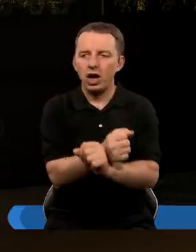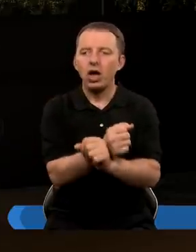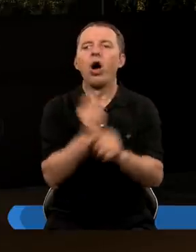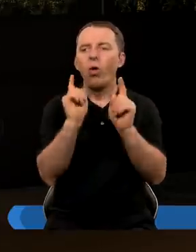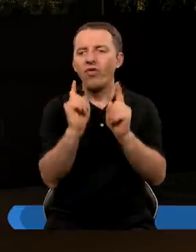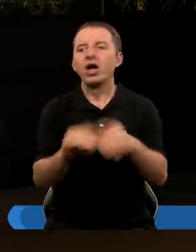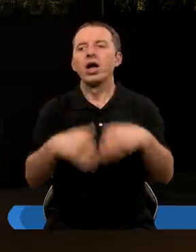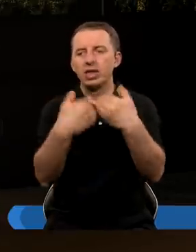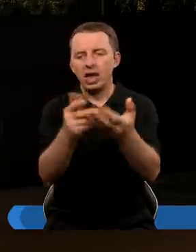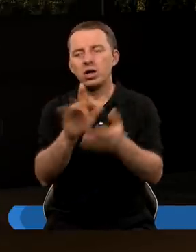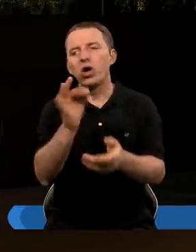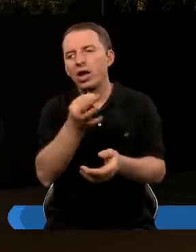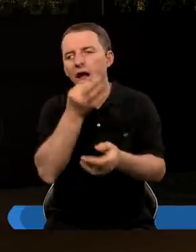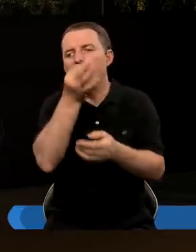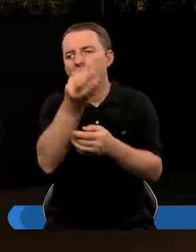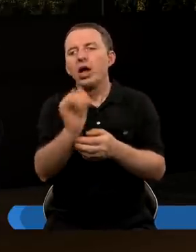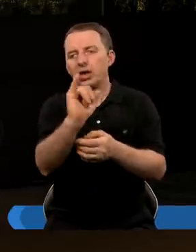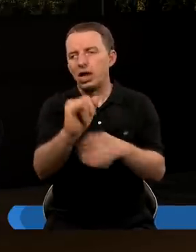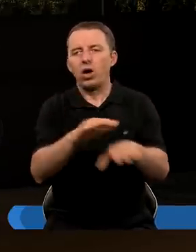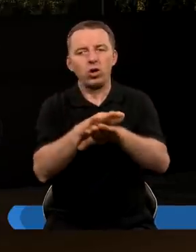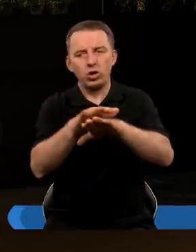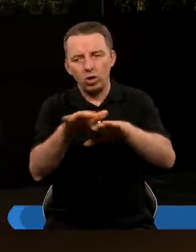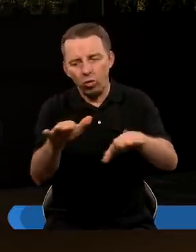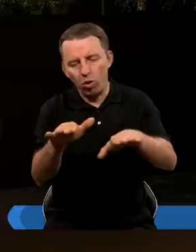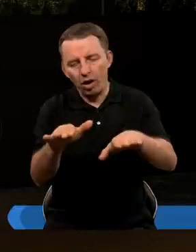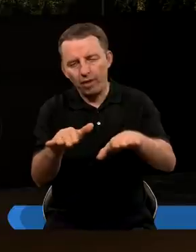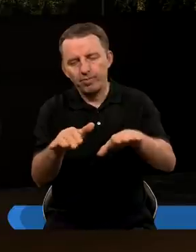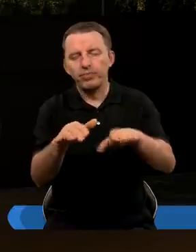i on uważał, że daje im to, co najlepsze, bo to było z jego stołu.